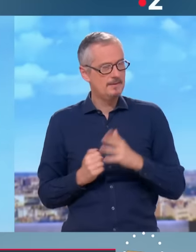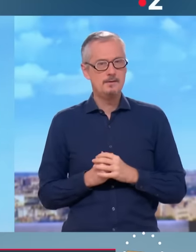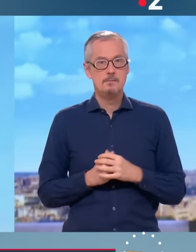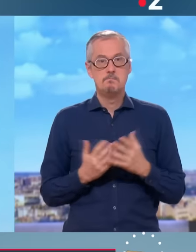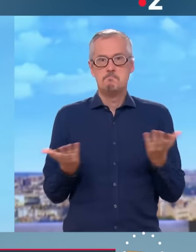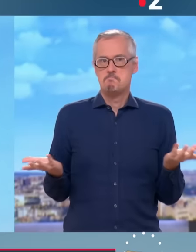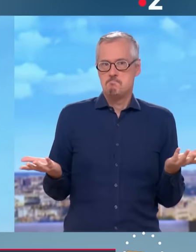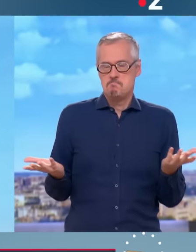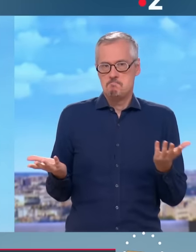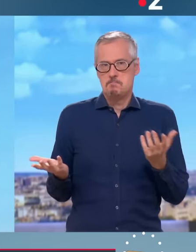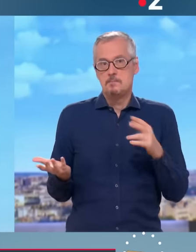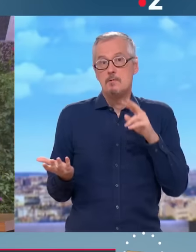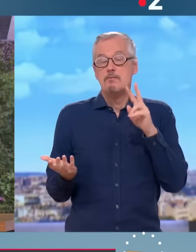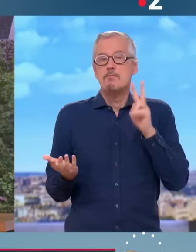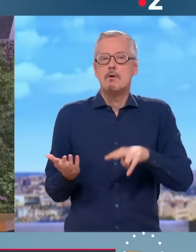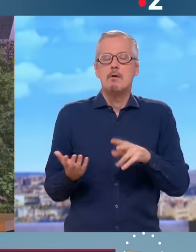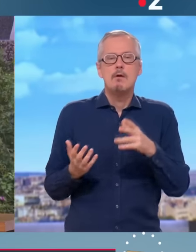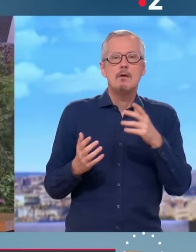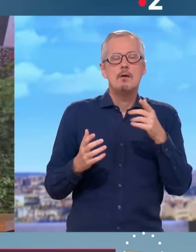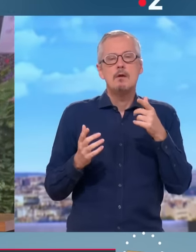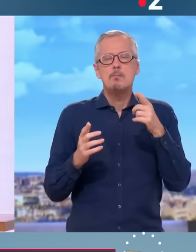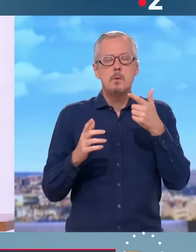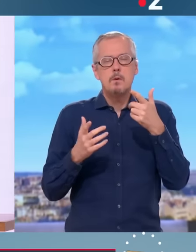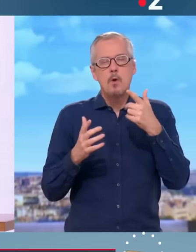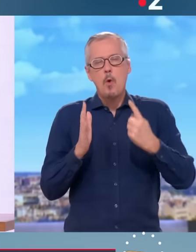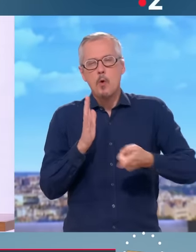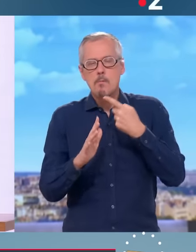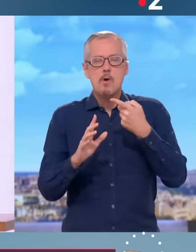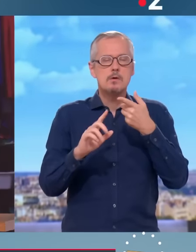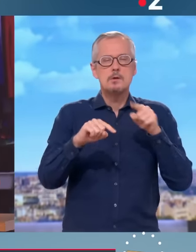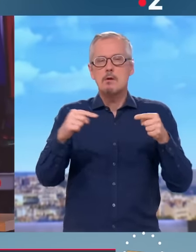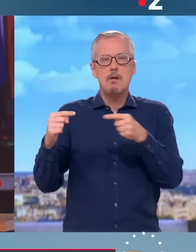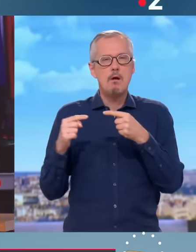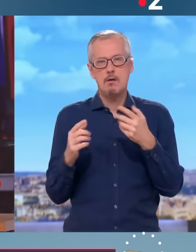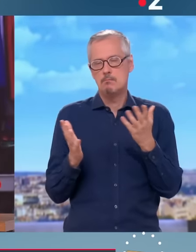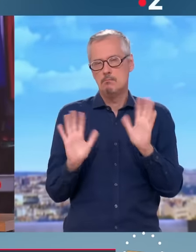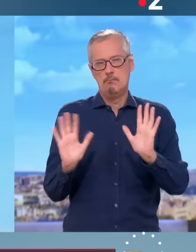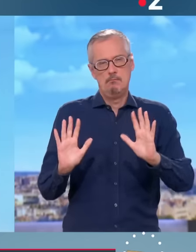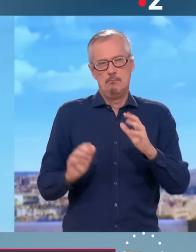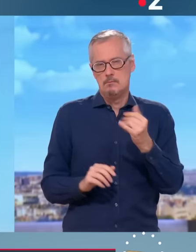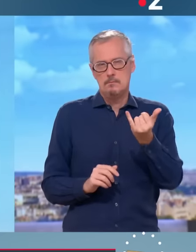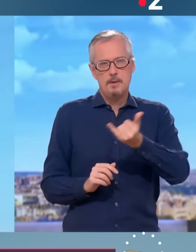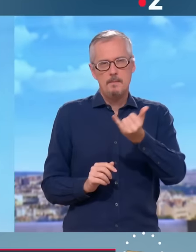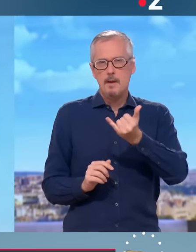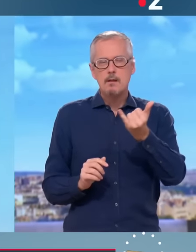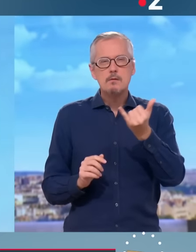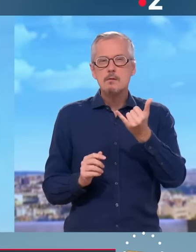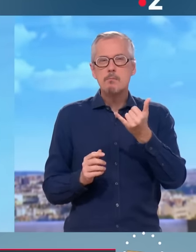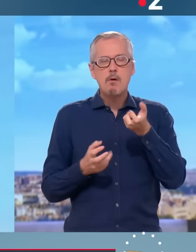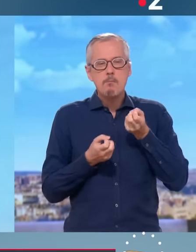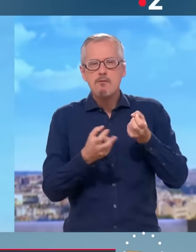Écoutez, je pense que sans rentrer dans ces considérations, qui une nouvelle fois sont des considérations qui vont susciter des conflits,